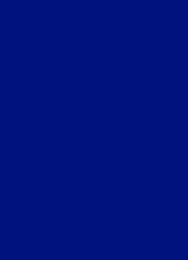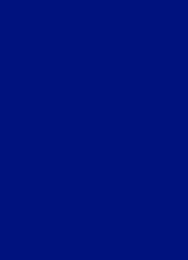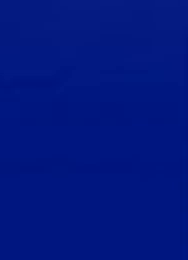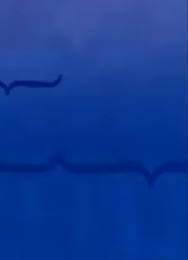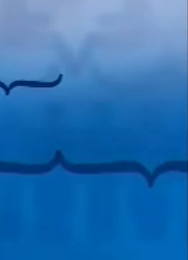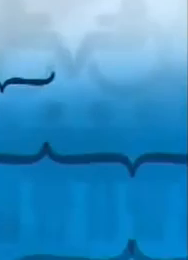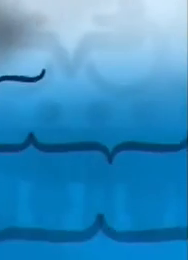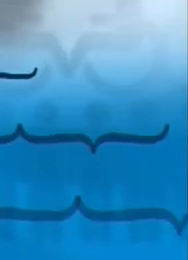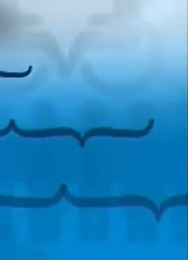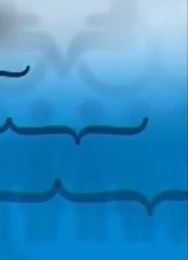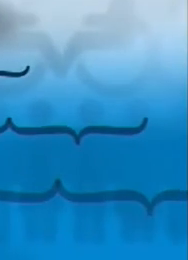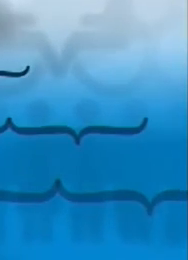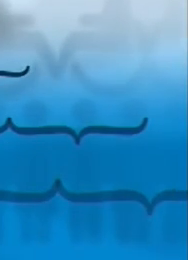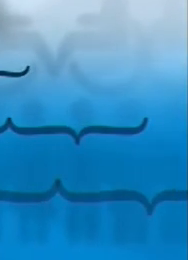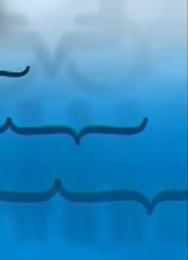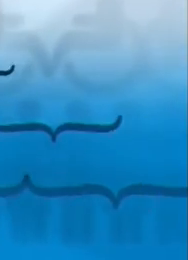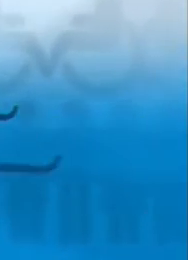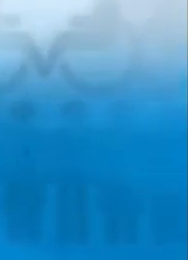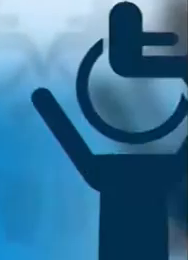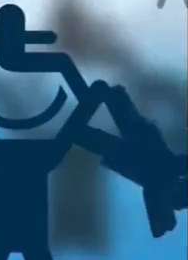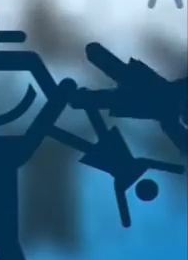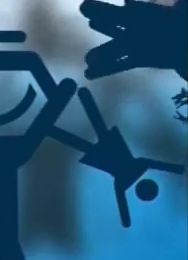Njihoj smetliku.